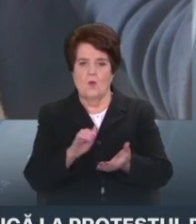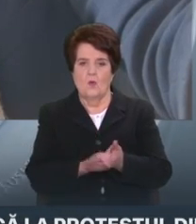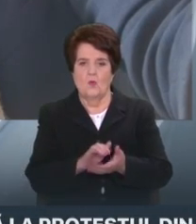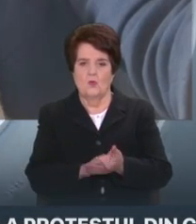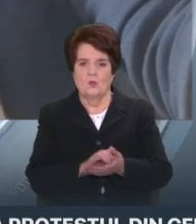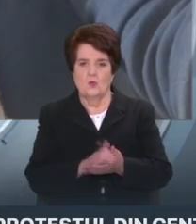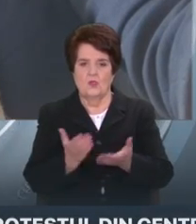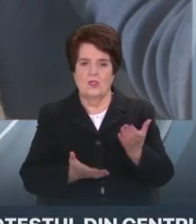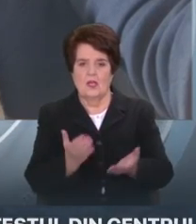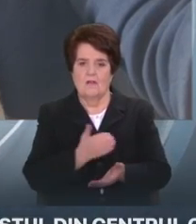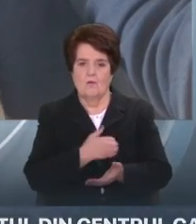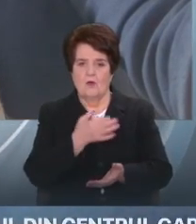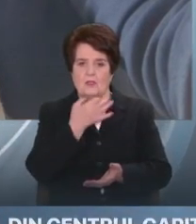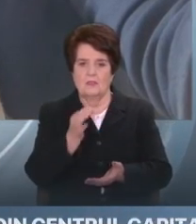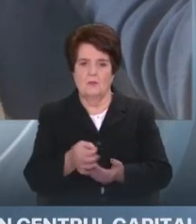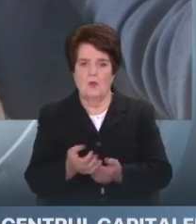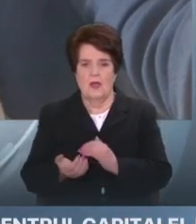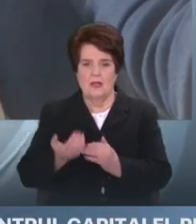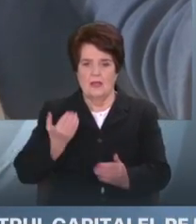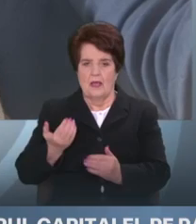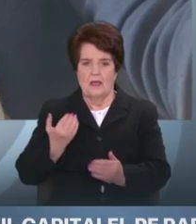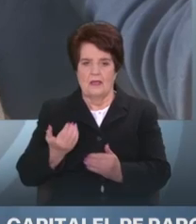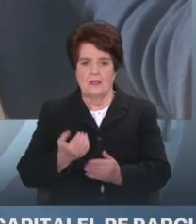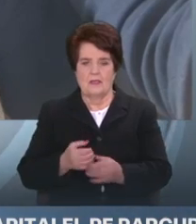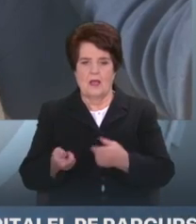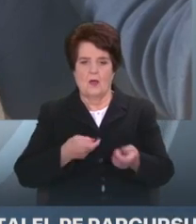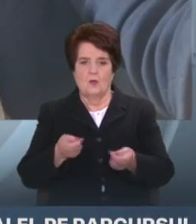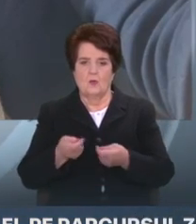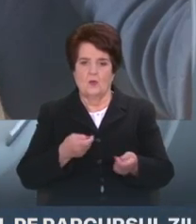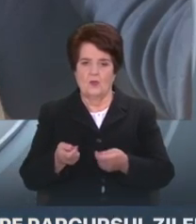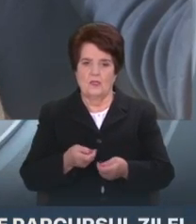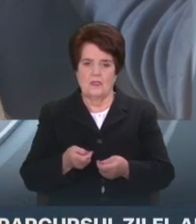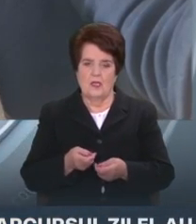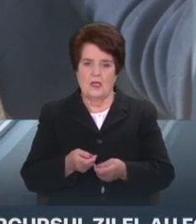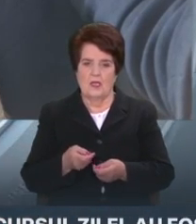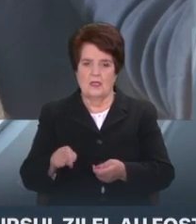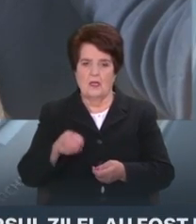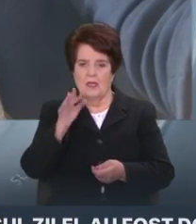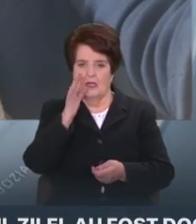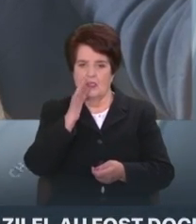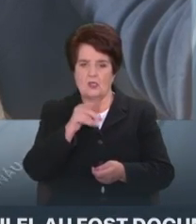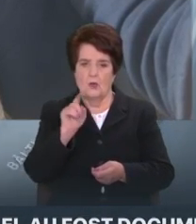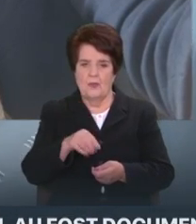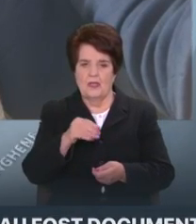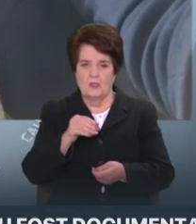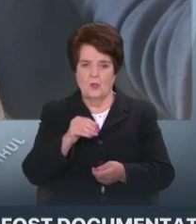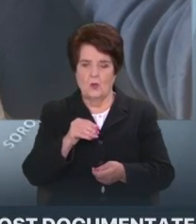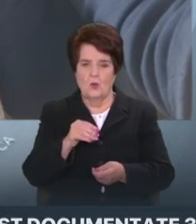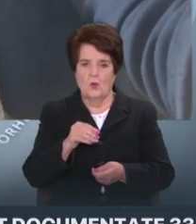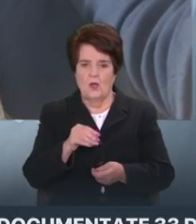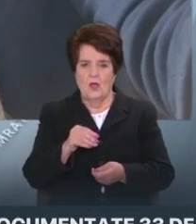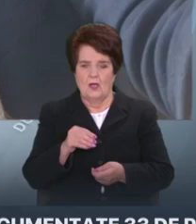dacă pot să spun așa, înaintea autorităților constituționale de la Chișinău despre intențiile